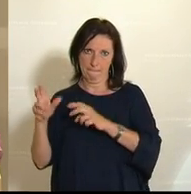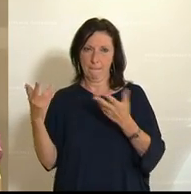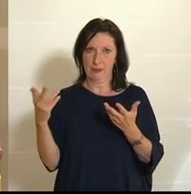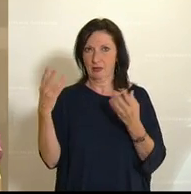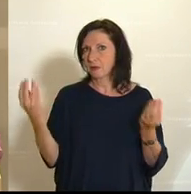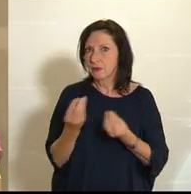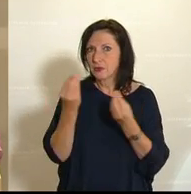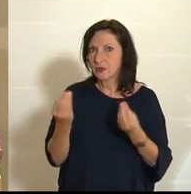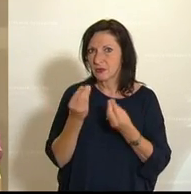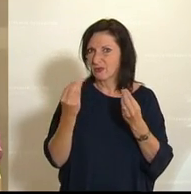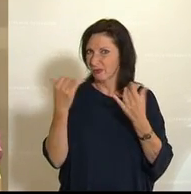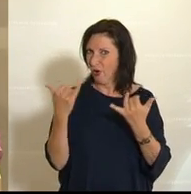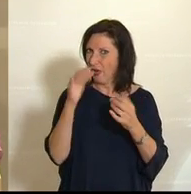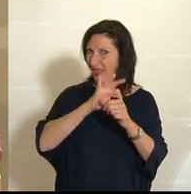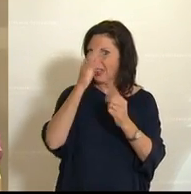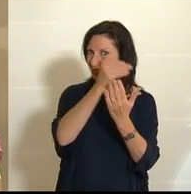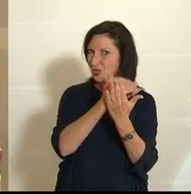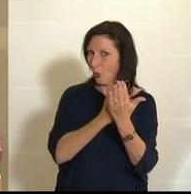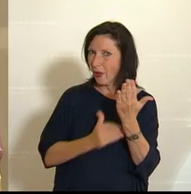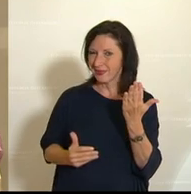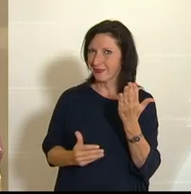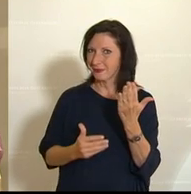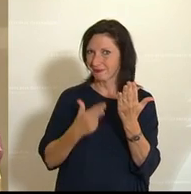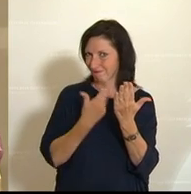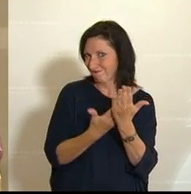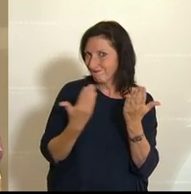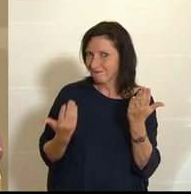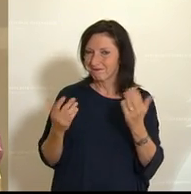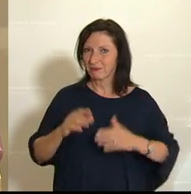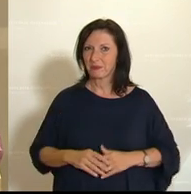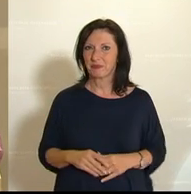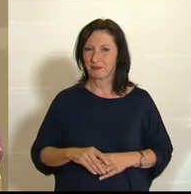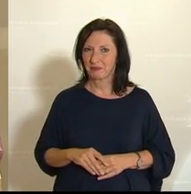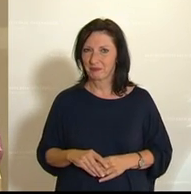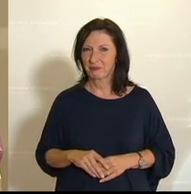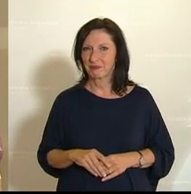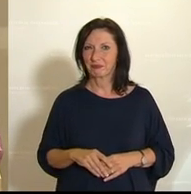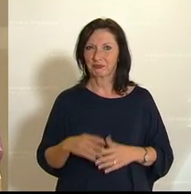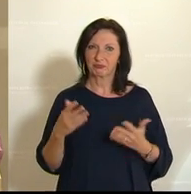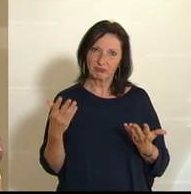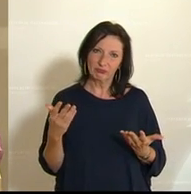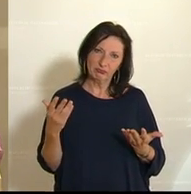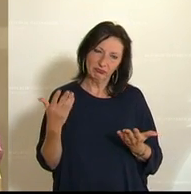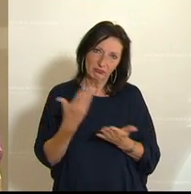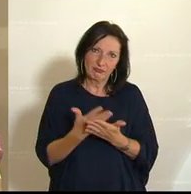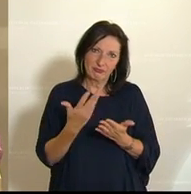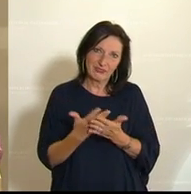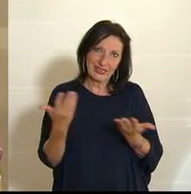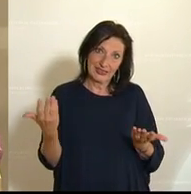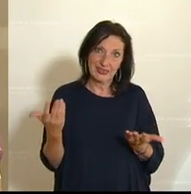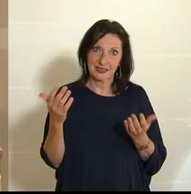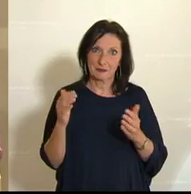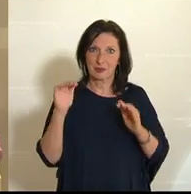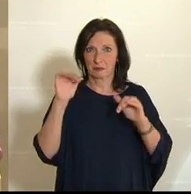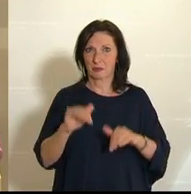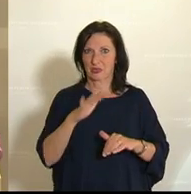bedingt durch die Tagesordnung, die wir jetzt behandeln. Und das bedingt halt, dass wir